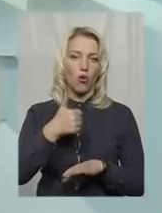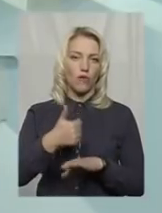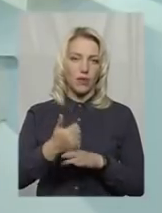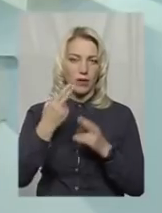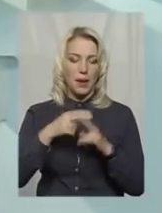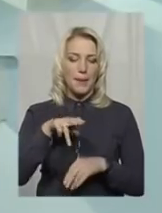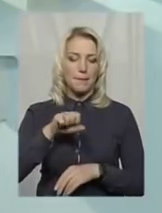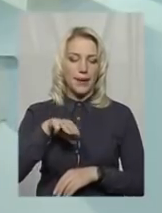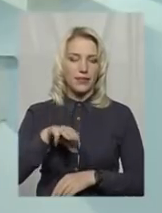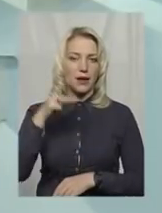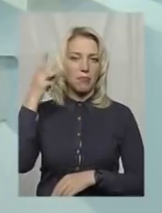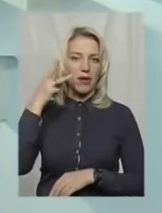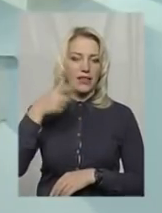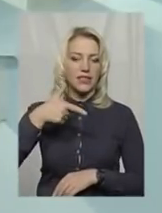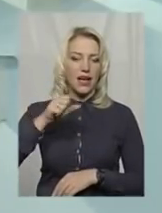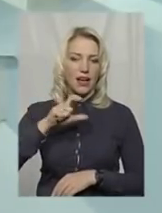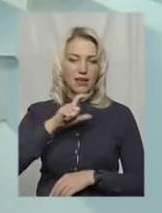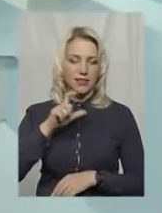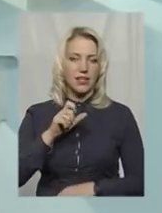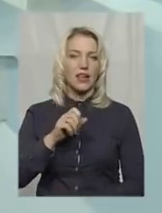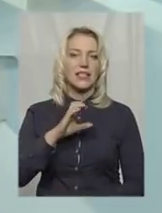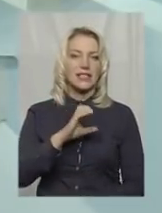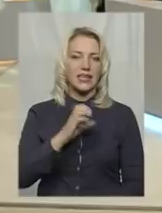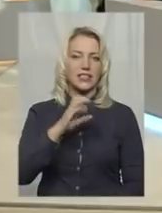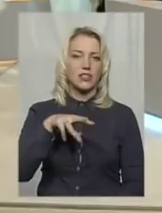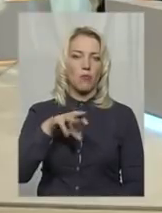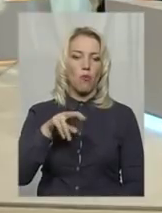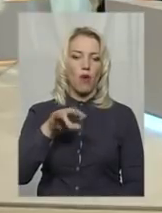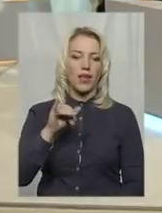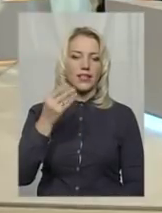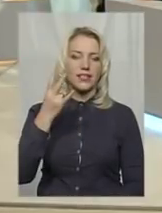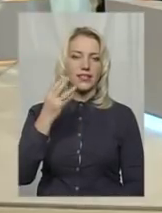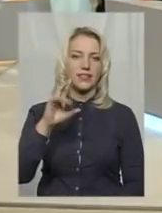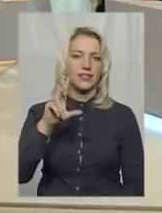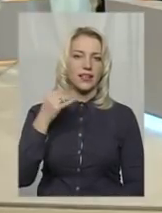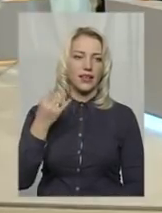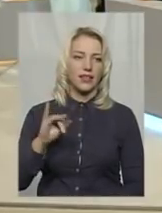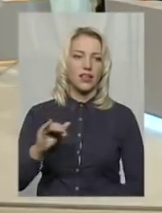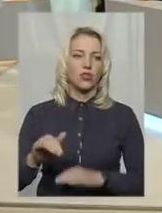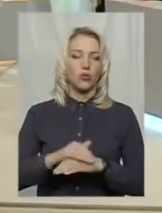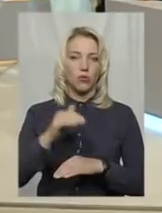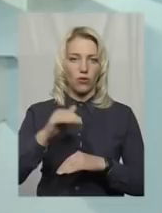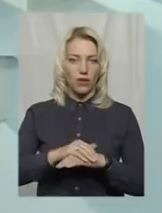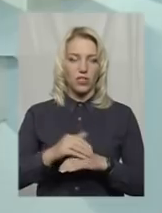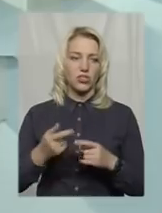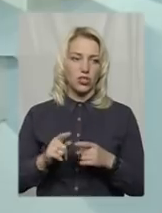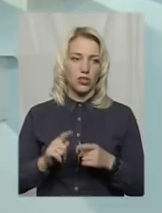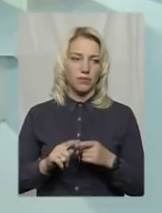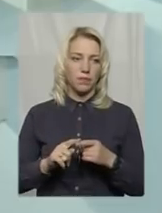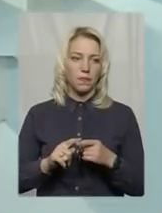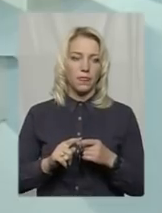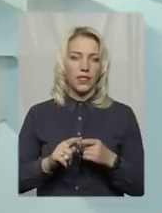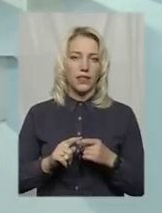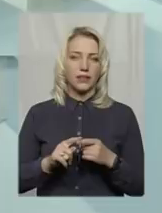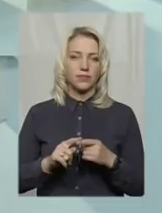«Хмельницькгаз» Сергієм Смолінським. Вітаю вас, пане Сергій. Доброго вечора, пане ведучий. Доброго вечора, тові глядачі.